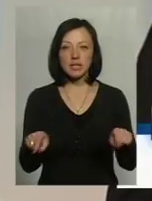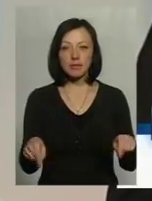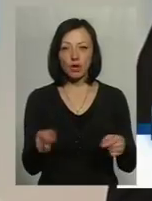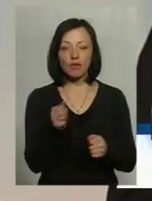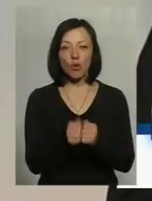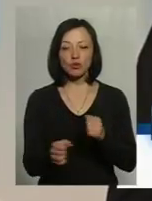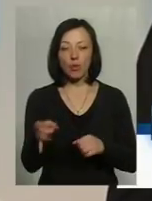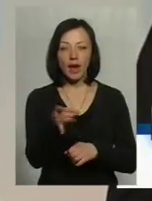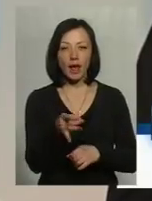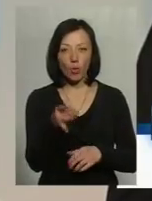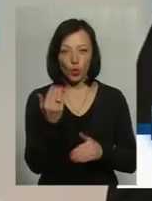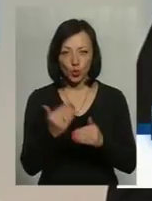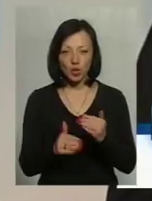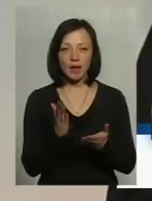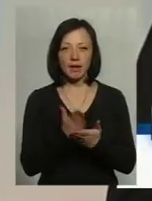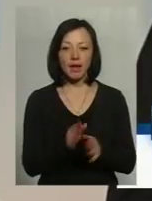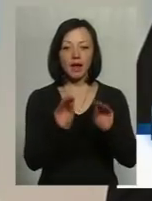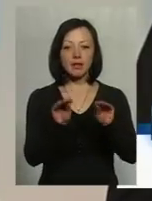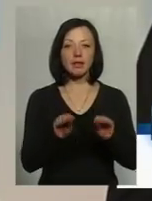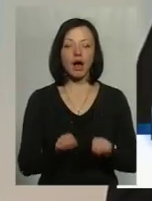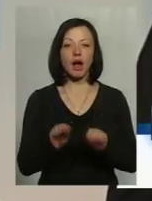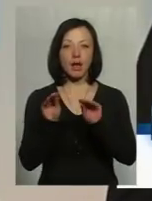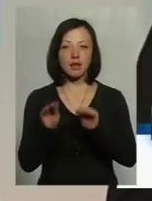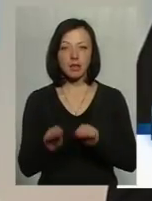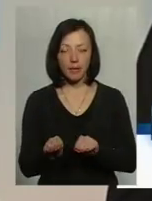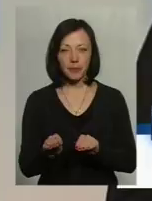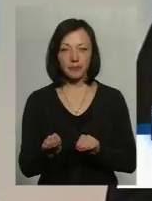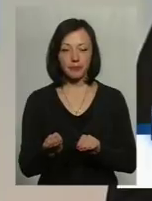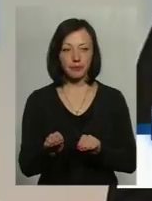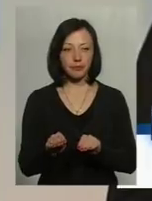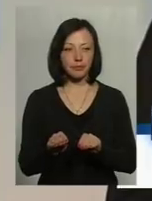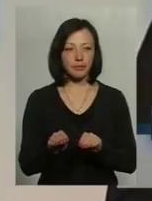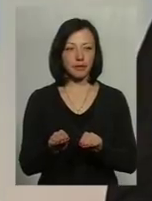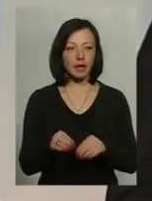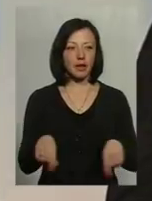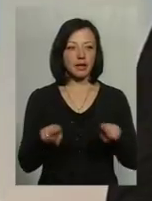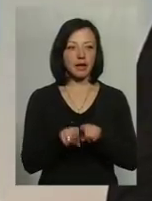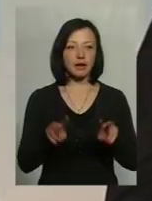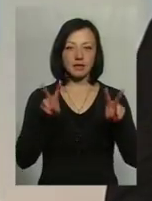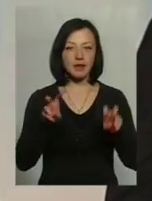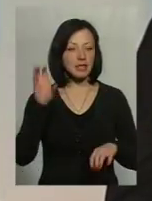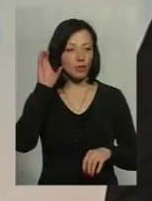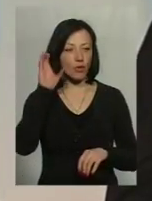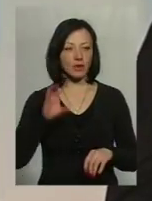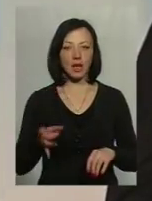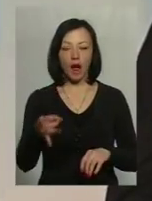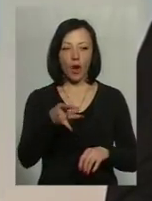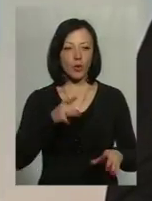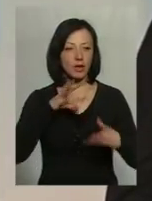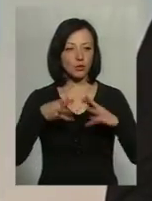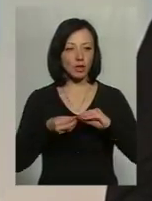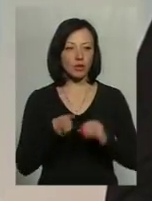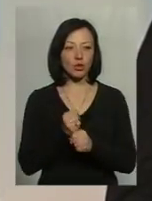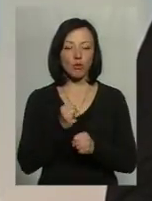кожному регіоні. Є такі дані, відбувалися так звані заслуховування районів, результати роботи за